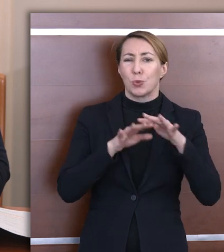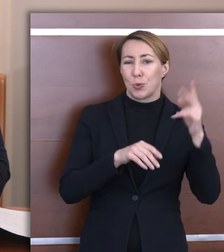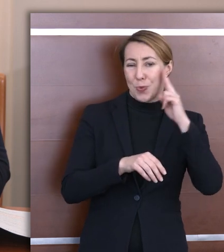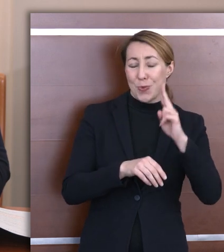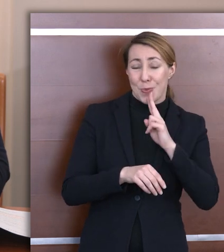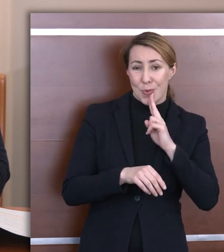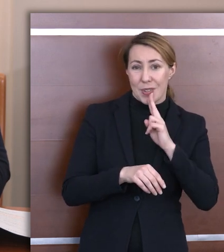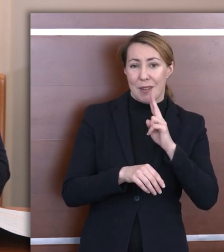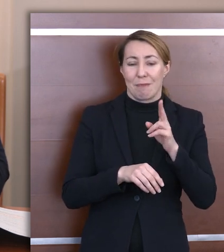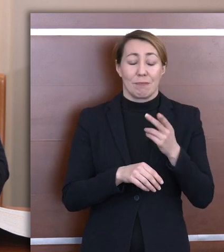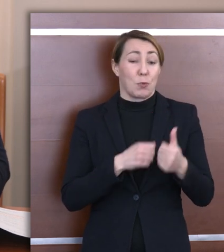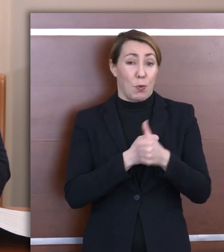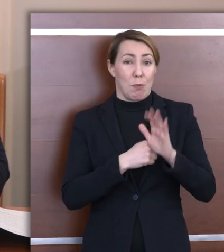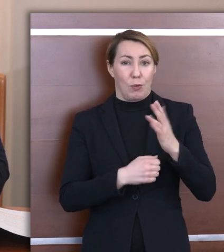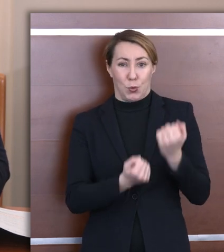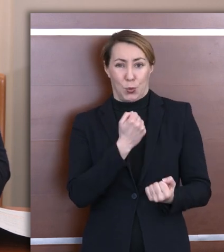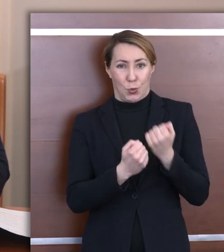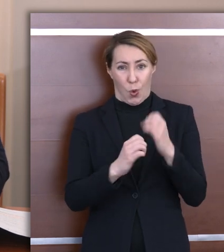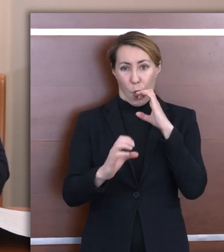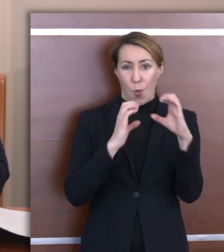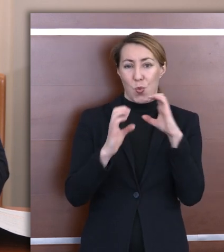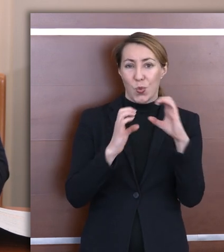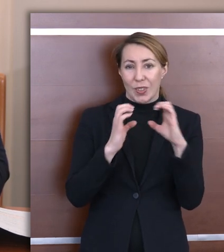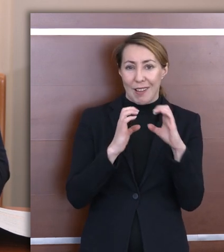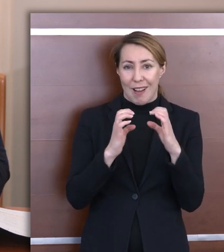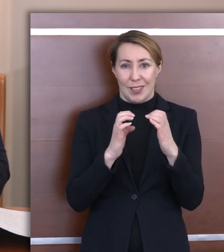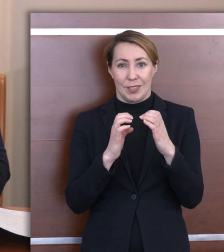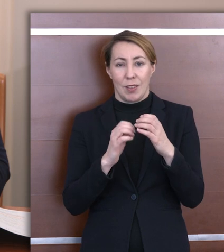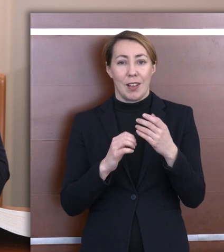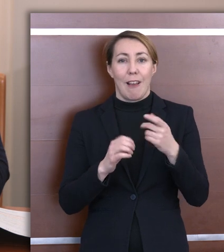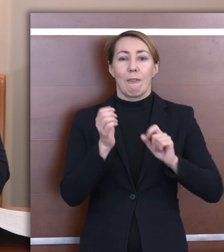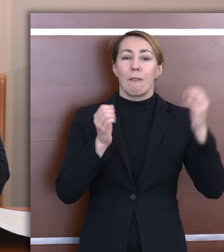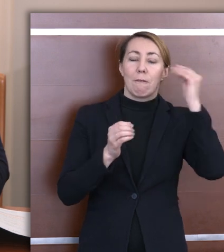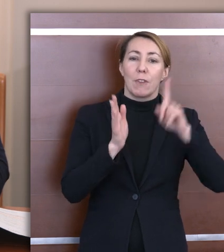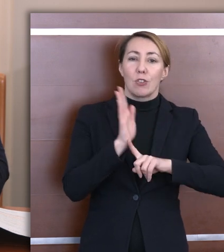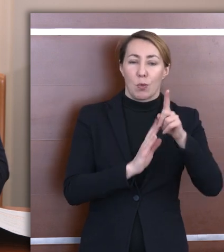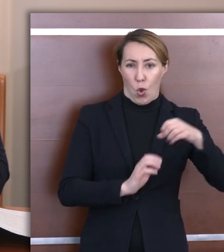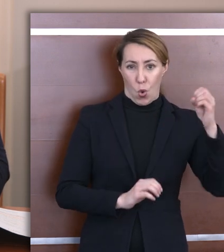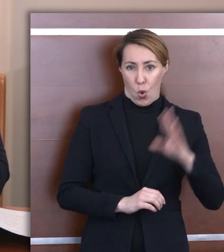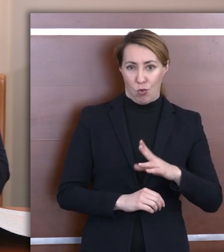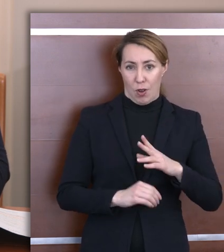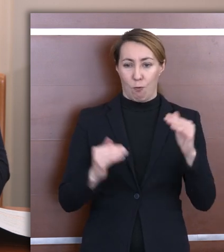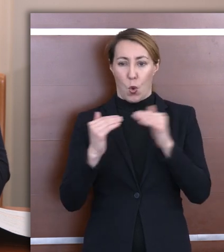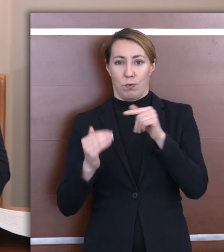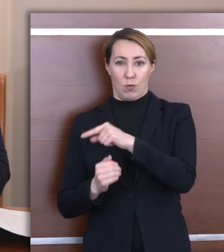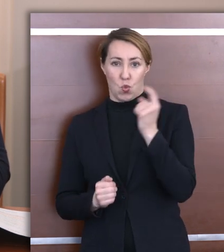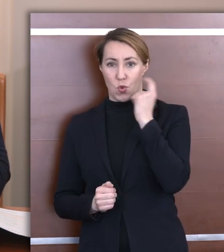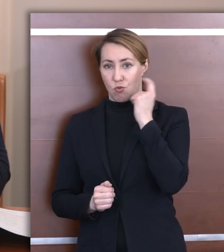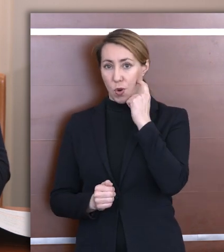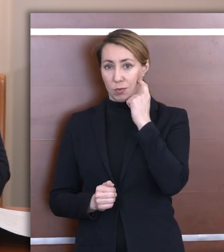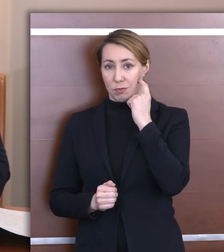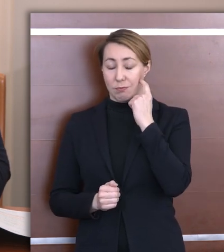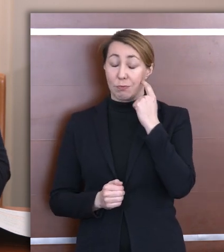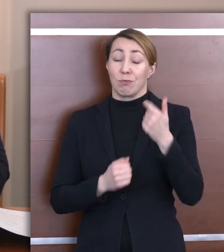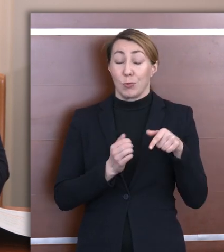związku z tym, że ma trudności w komunikowaniu się, jest gorzej wykształcona od słyszących osób, w związku z tym jest